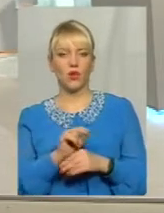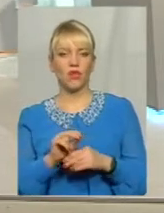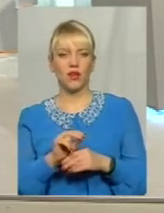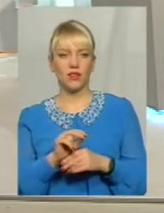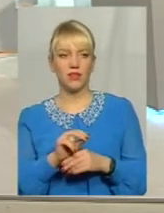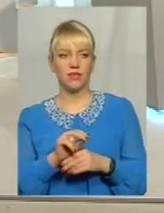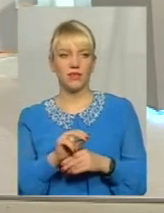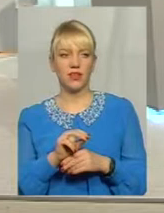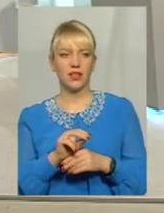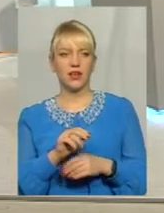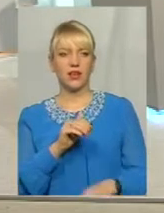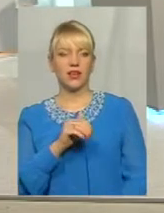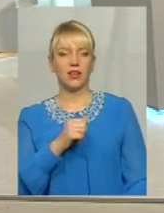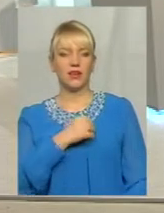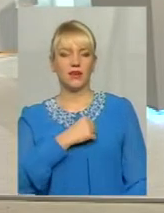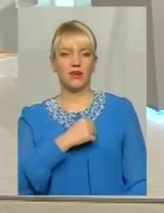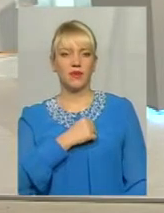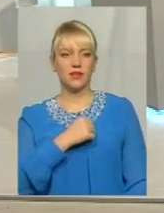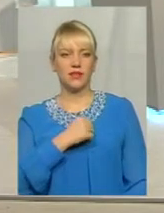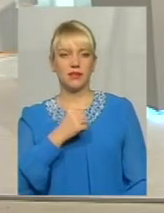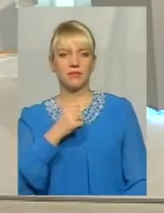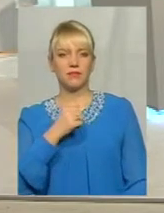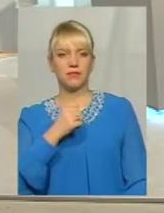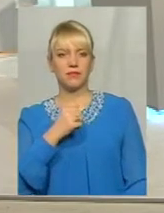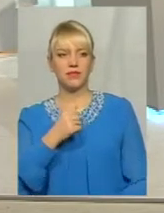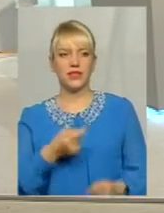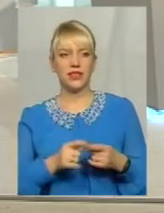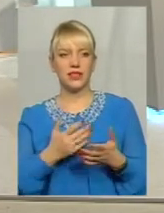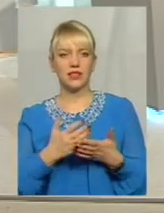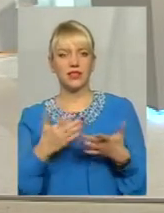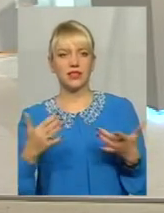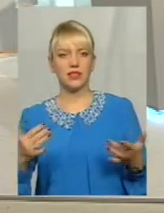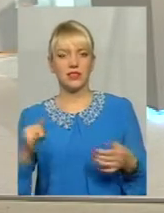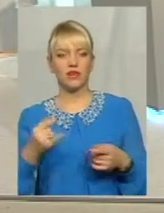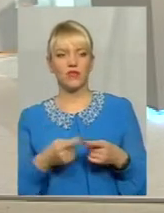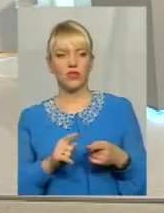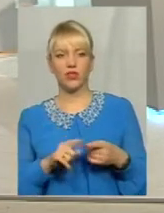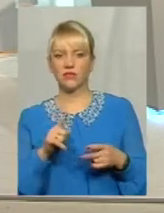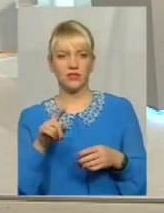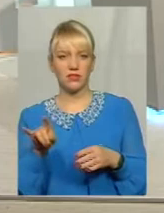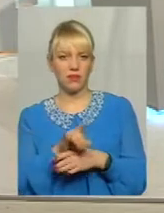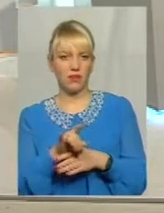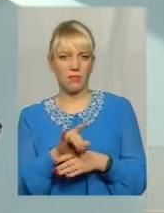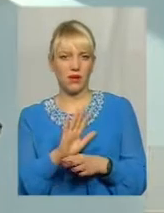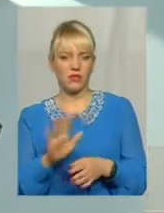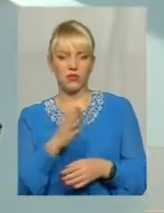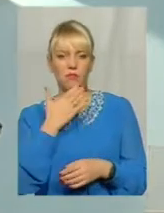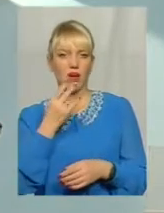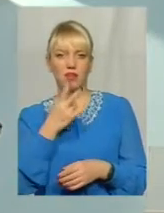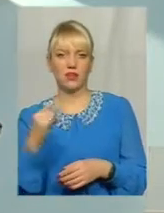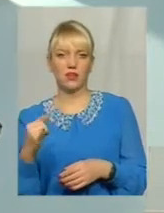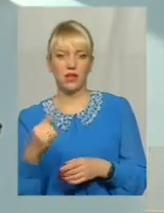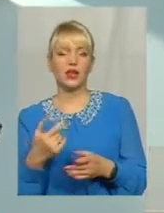фібриляції перицерт, мерцлива аритмія, який пацієнт, вони є різні, і не правда, що немає жодного. Деякі